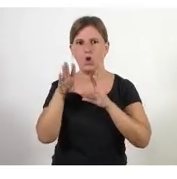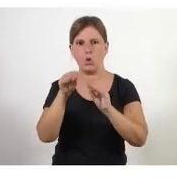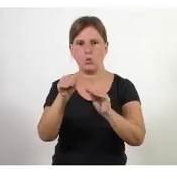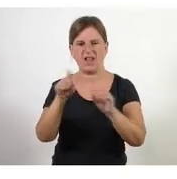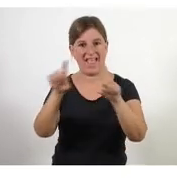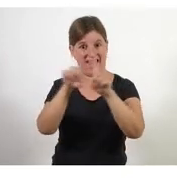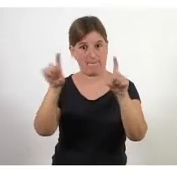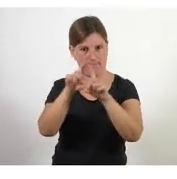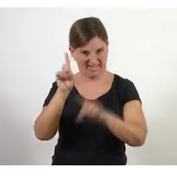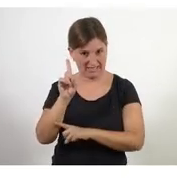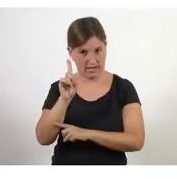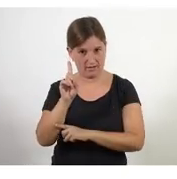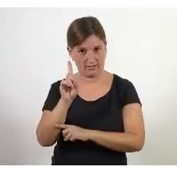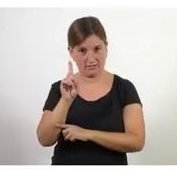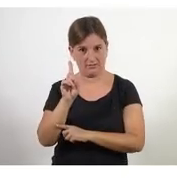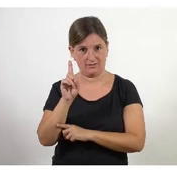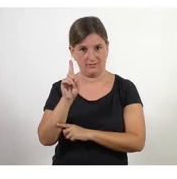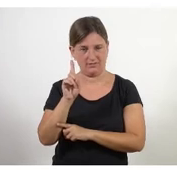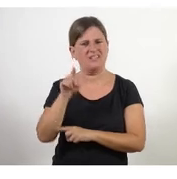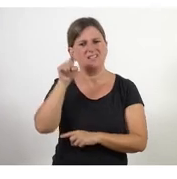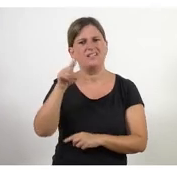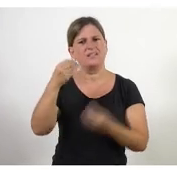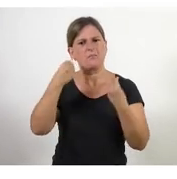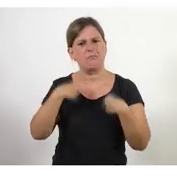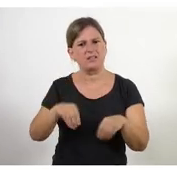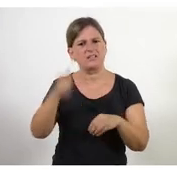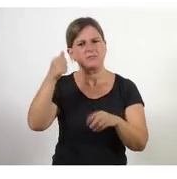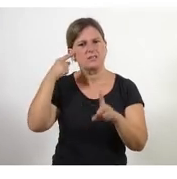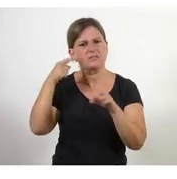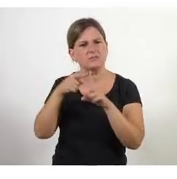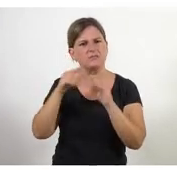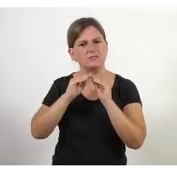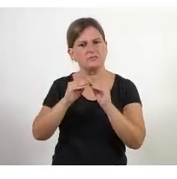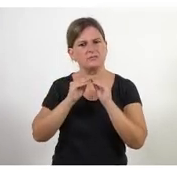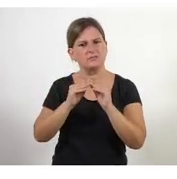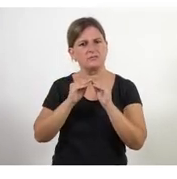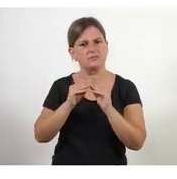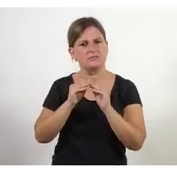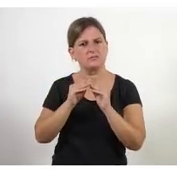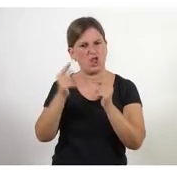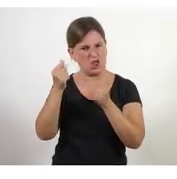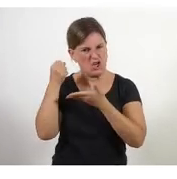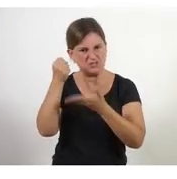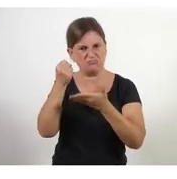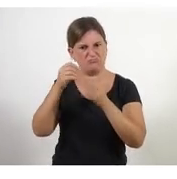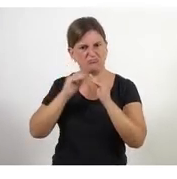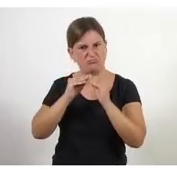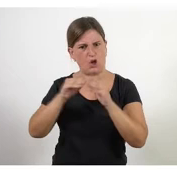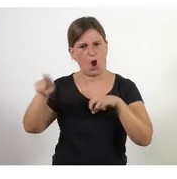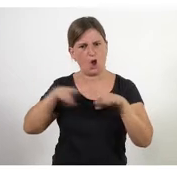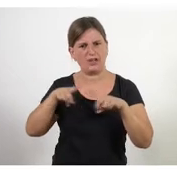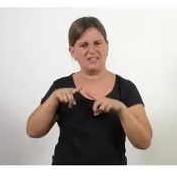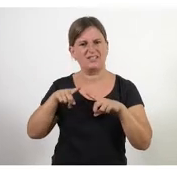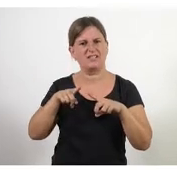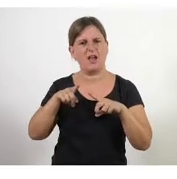empresarial perquè va ser un sector empresarial va ser el que li va dedicar molt de temps i molt de calés a pulir totes aquestes eines